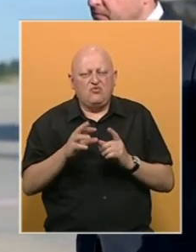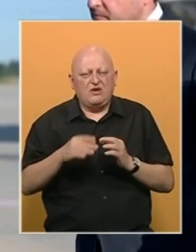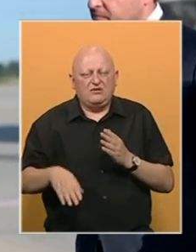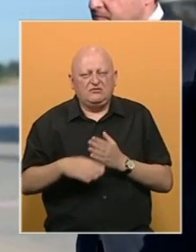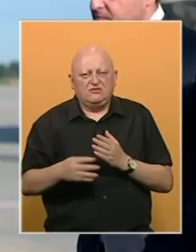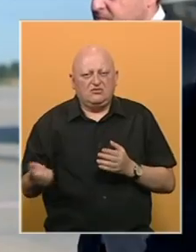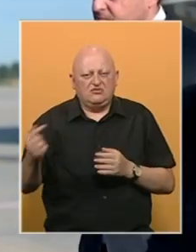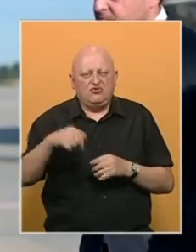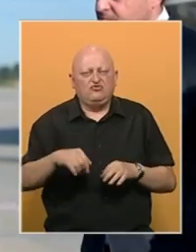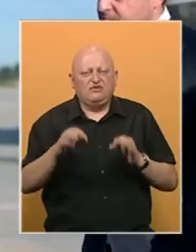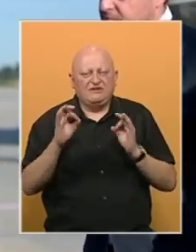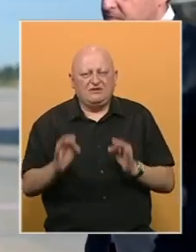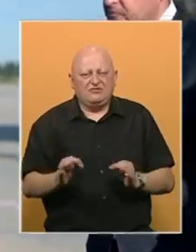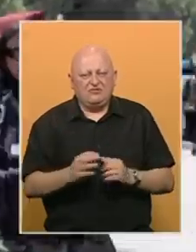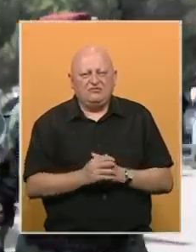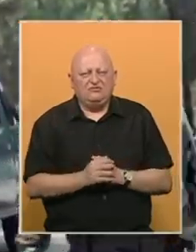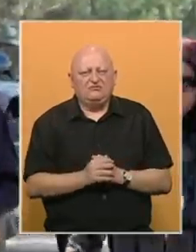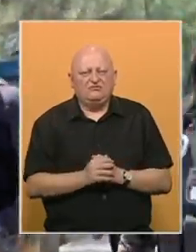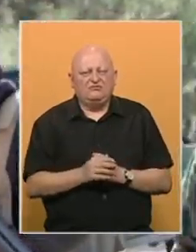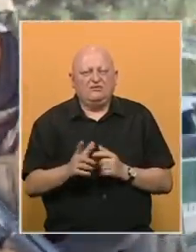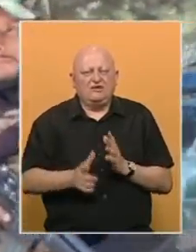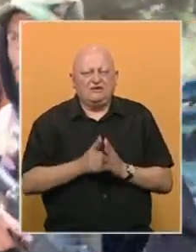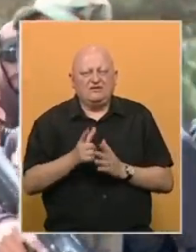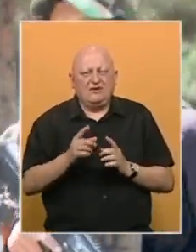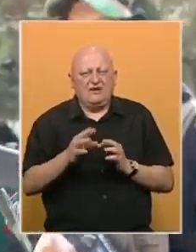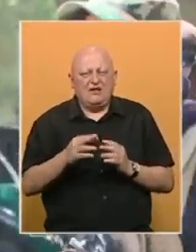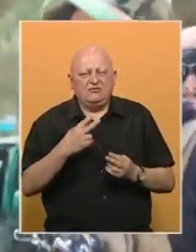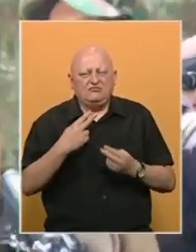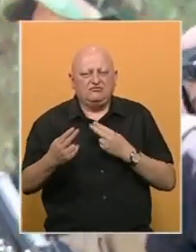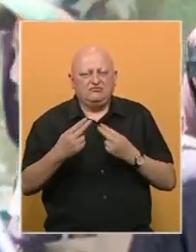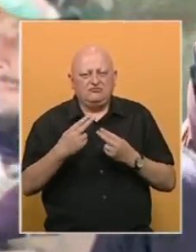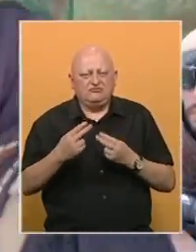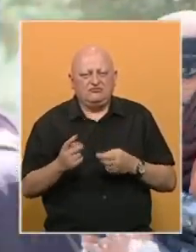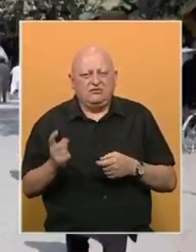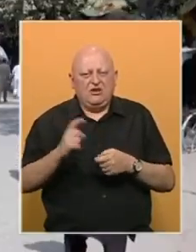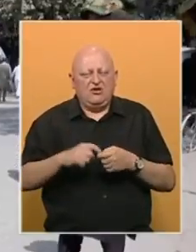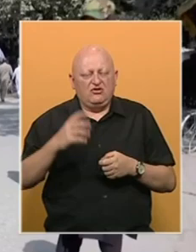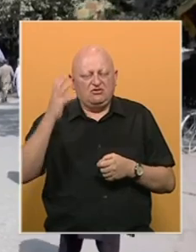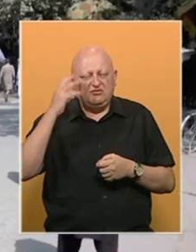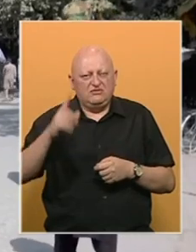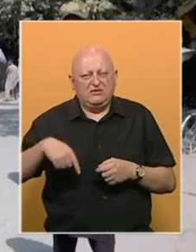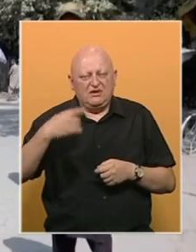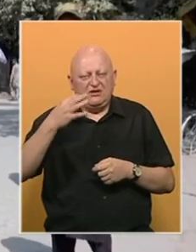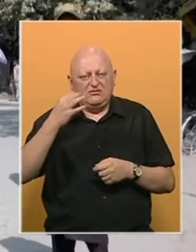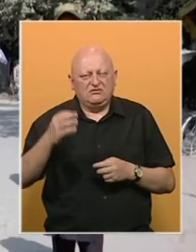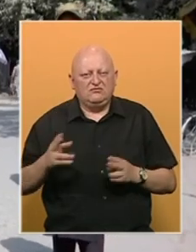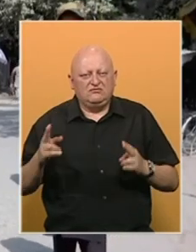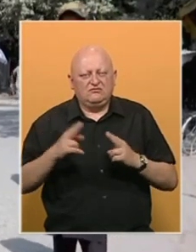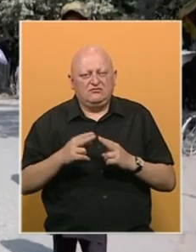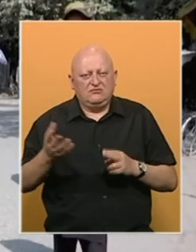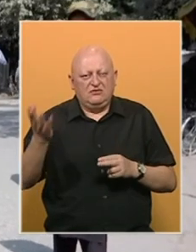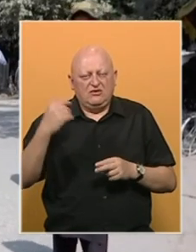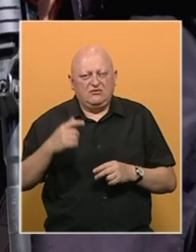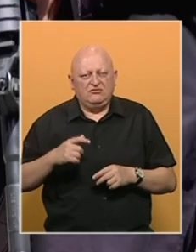pomogla da dođu na sigurno. Za to vrijeme Talibani pregovaraju o inkluzivnoj vladi. U narednim danima sastaća se sa